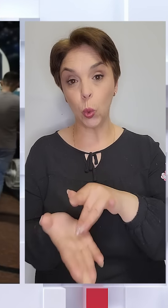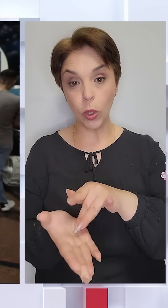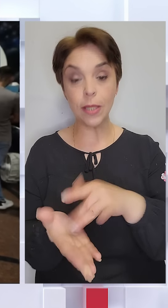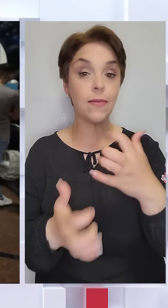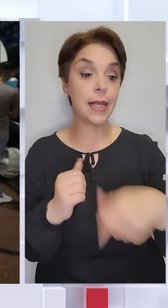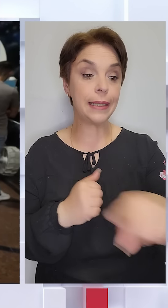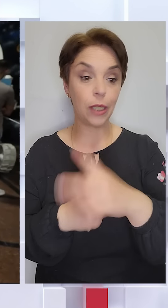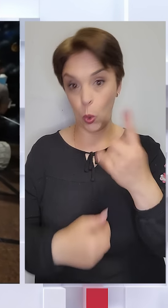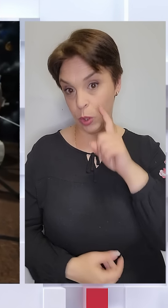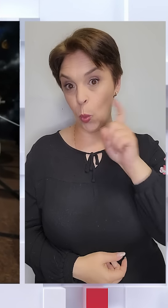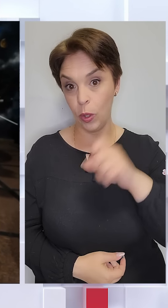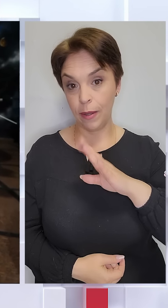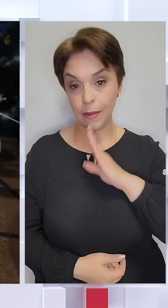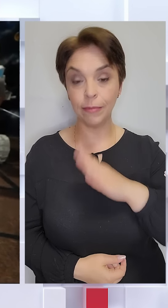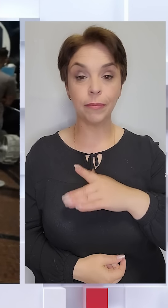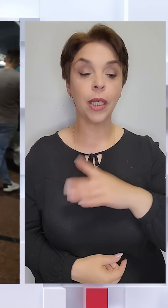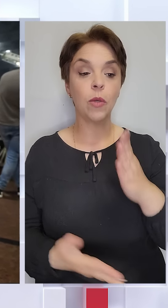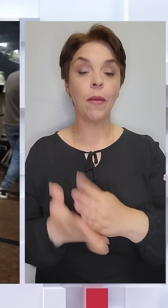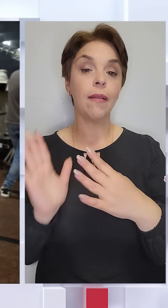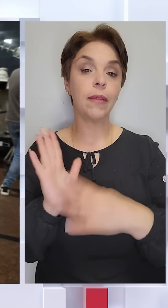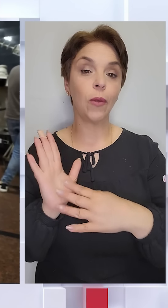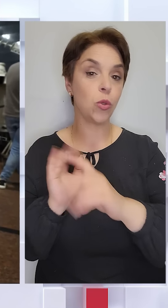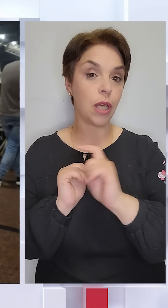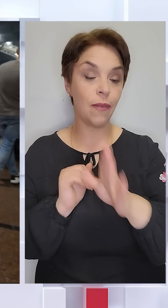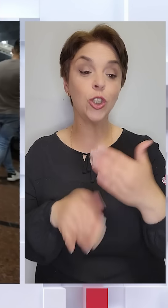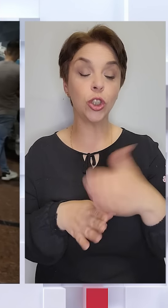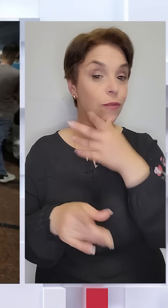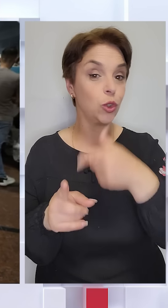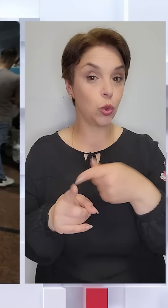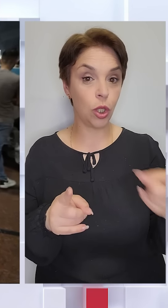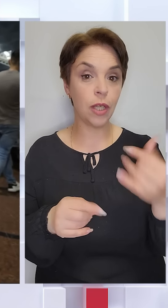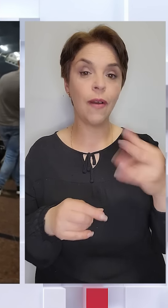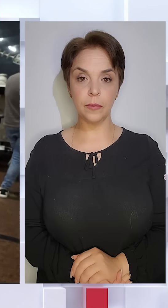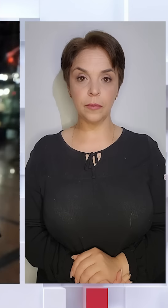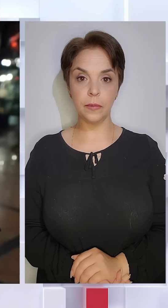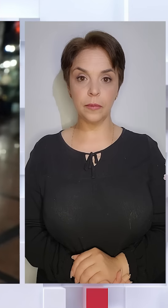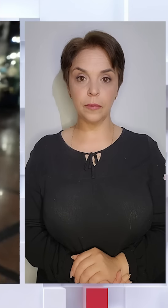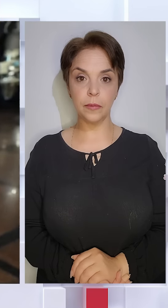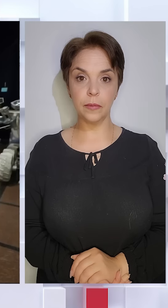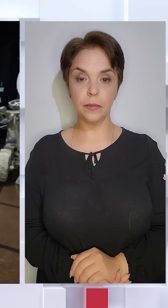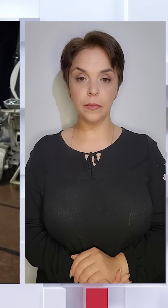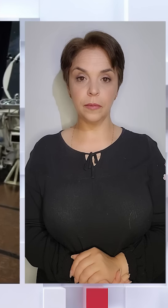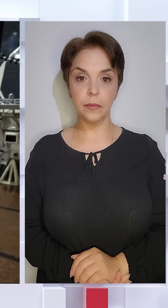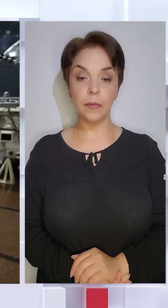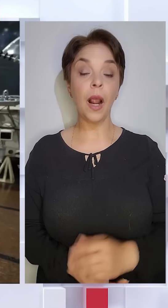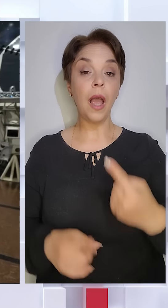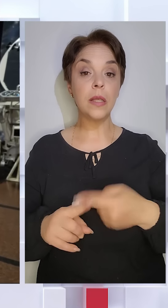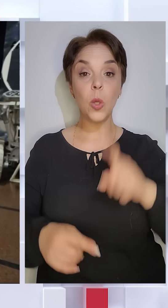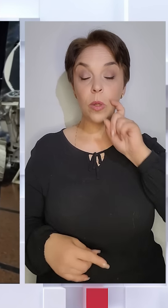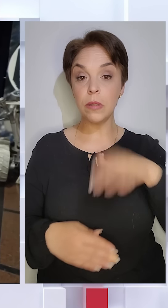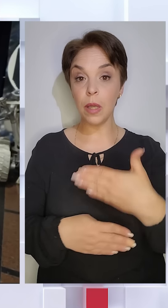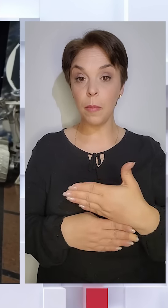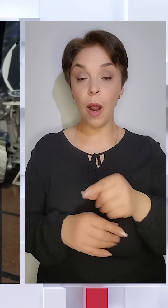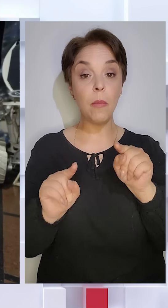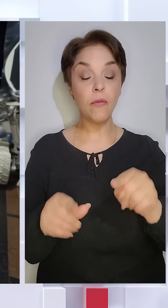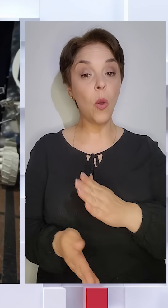серед яких і українка, перебували 90 хвилин, частину з цього часу в невагомості. Цей український прапор